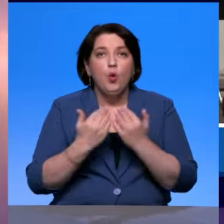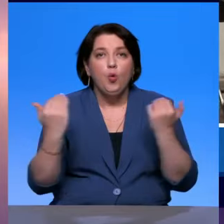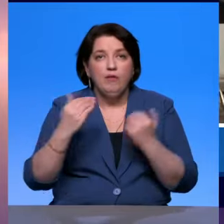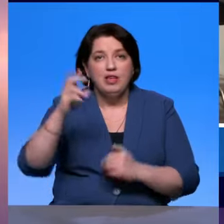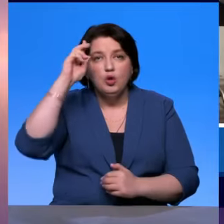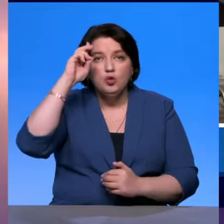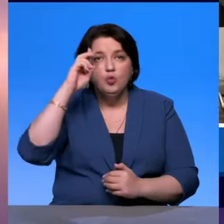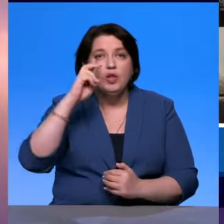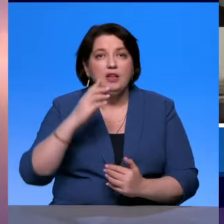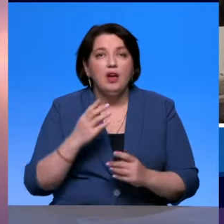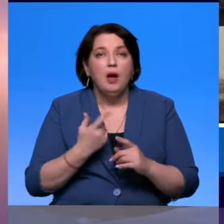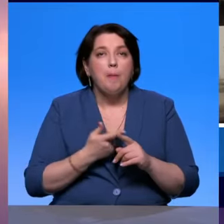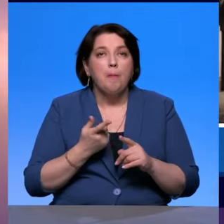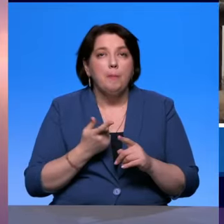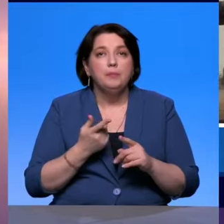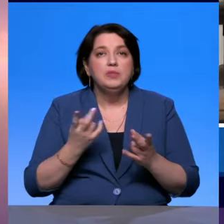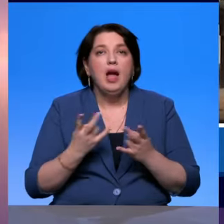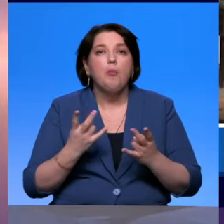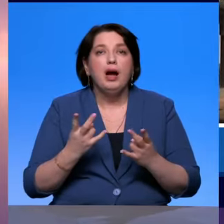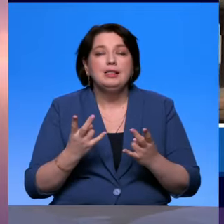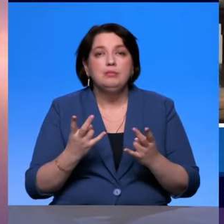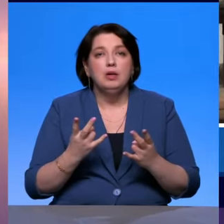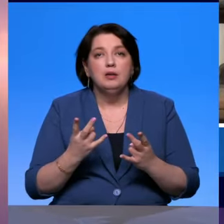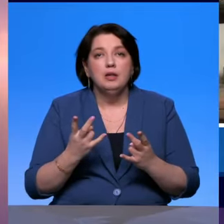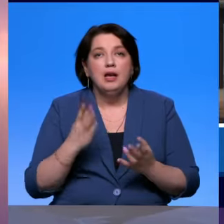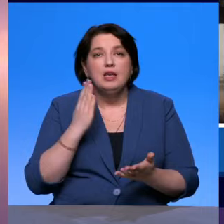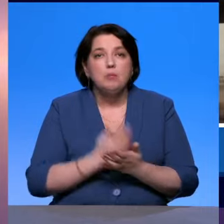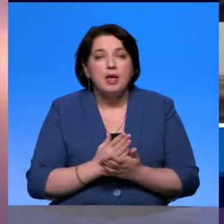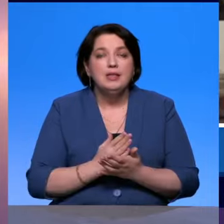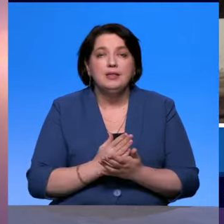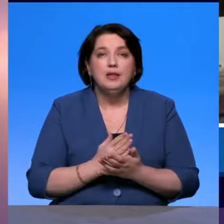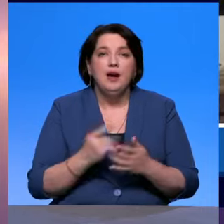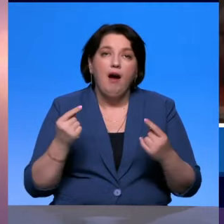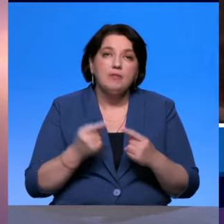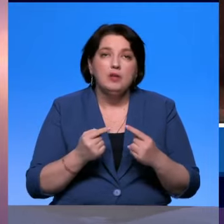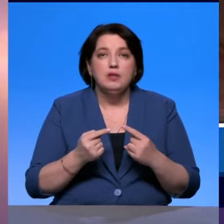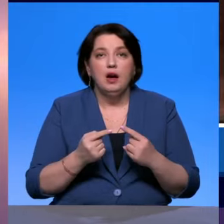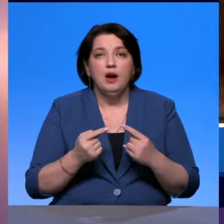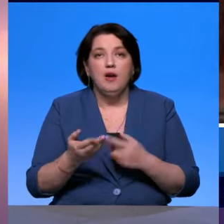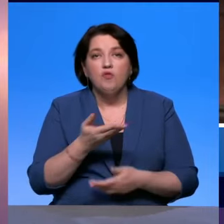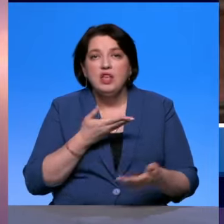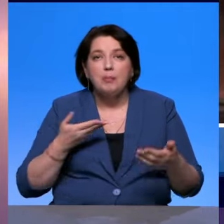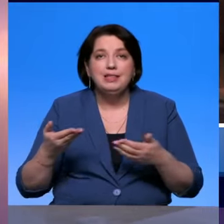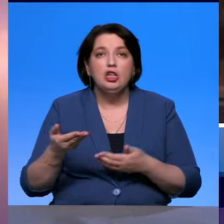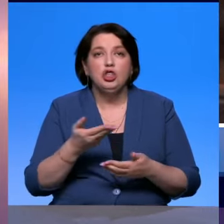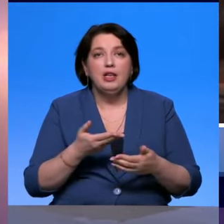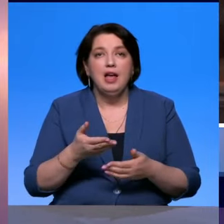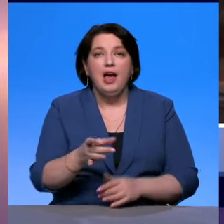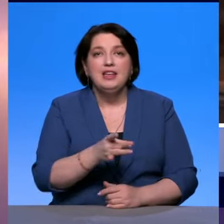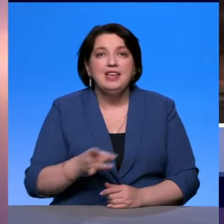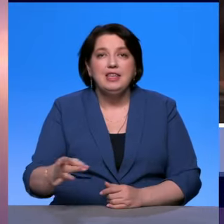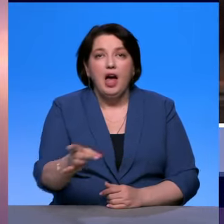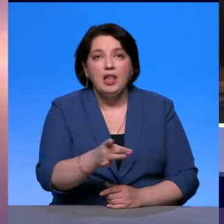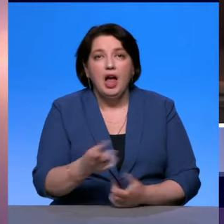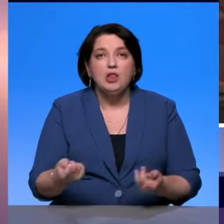необходимо иметь определенную модель взаимоотношений и с региональными властями,